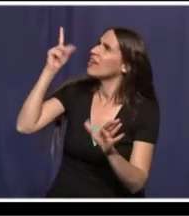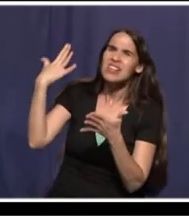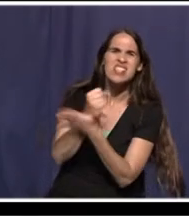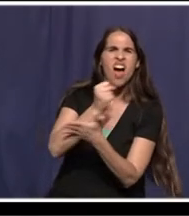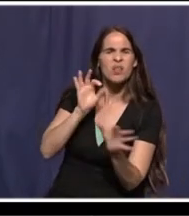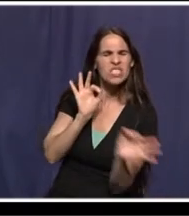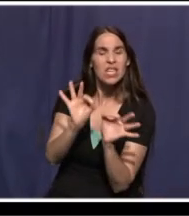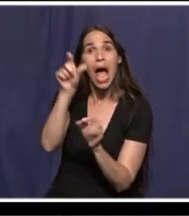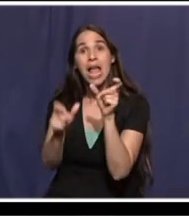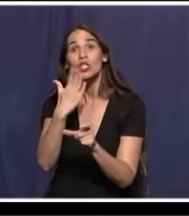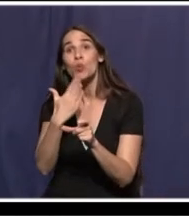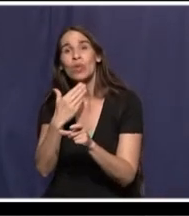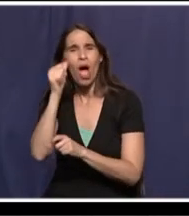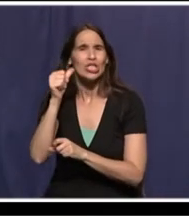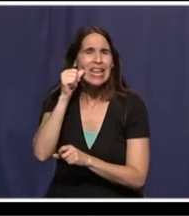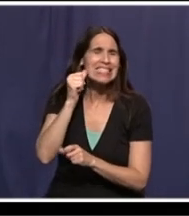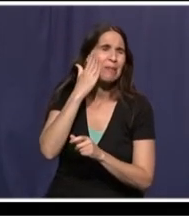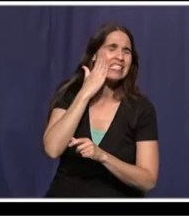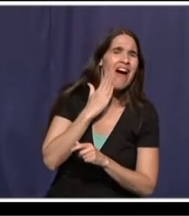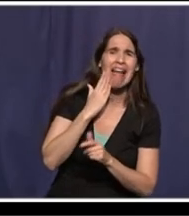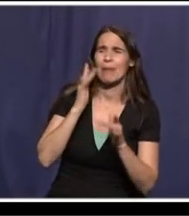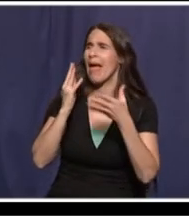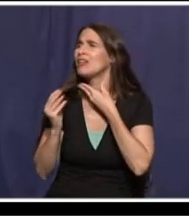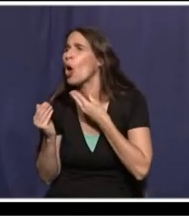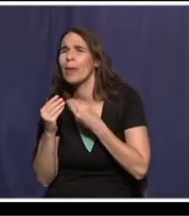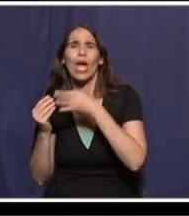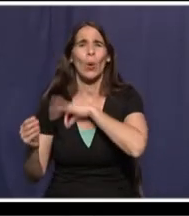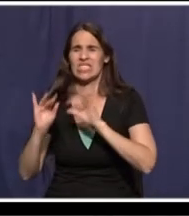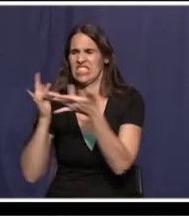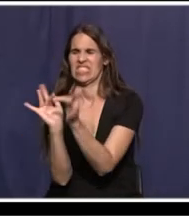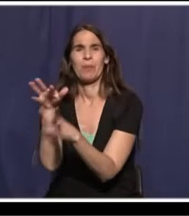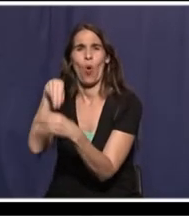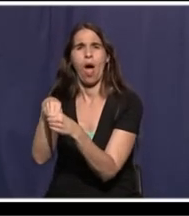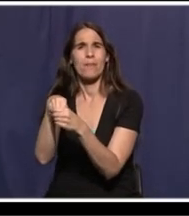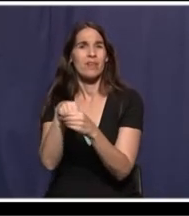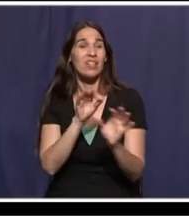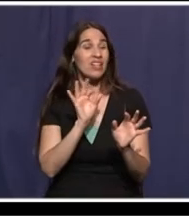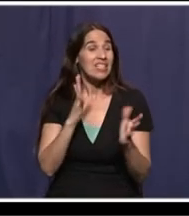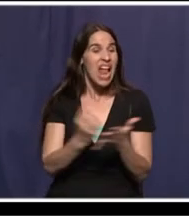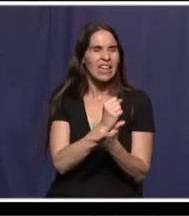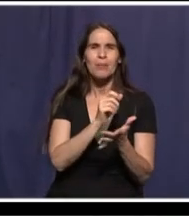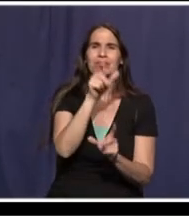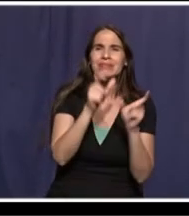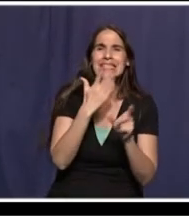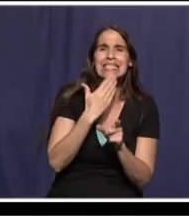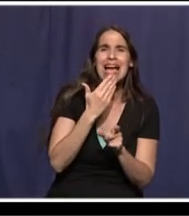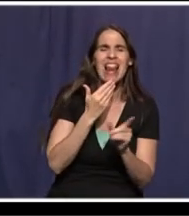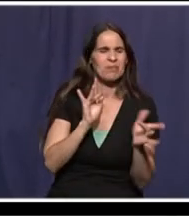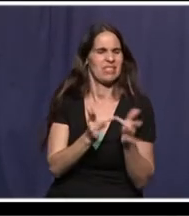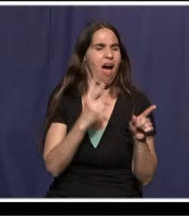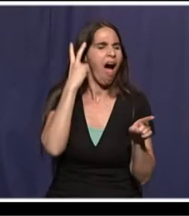הציבור היהודי, אשכנזי, ספרדי, אטיופי, רוסי הצלחתם לשסע את הציבור הישראלי,